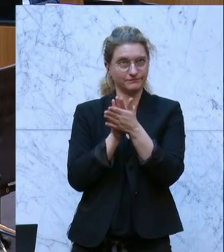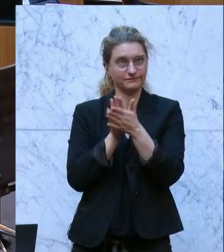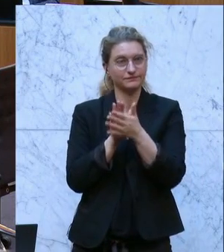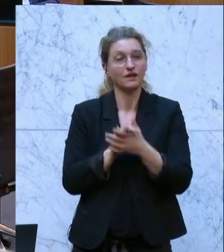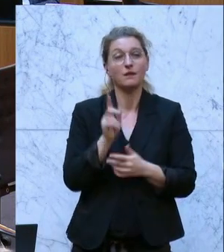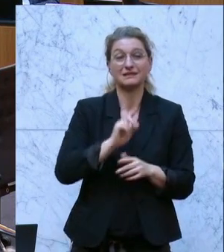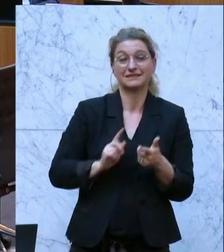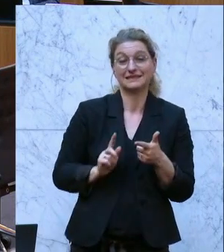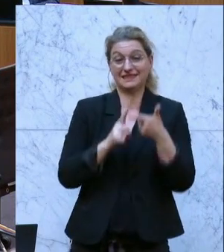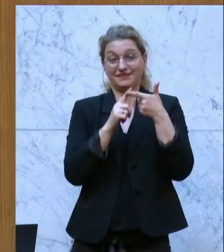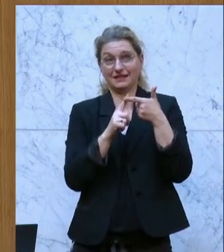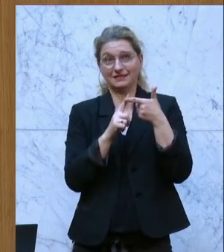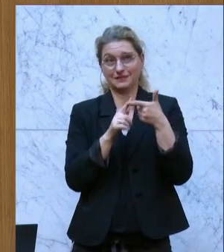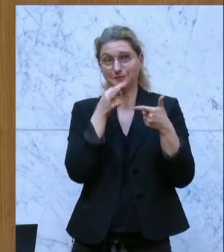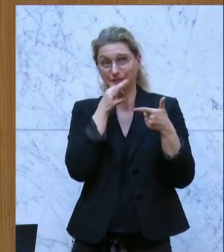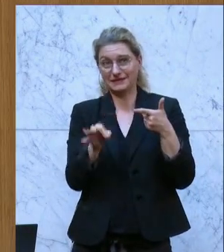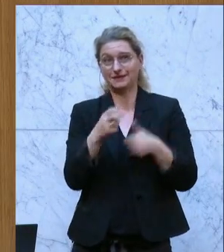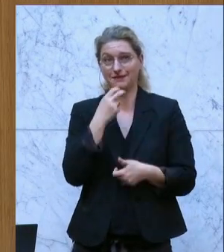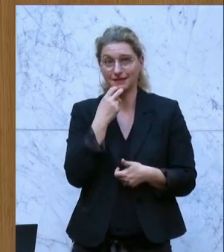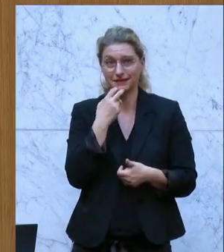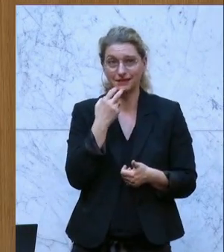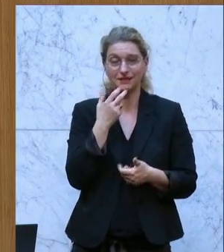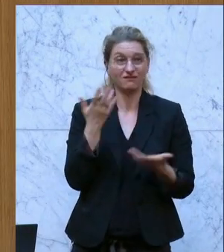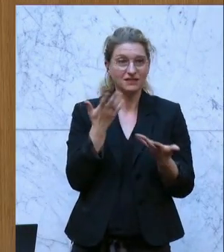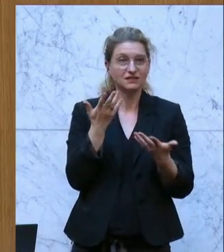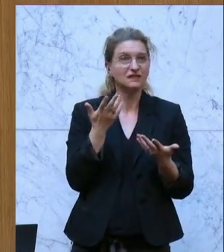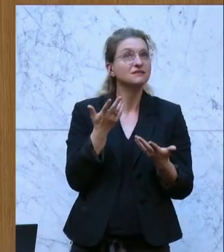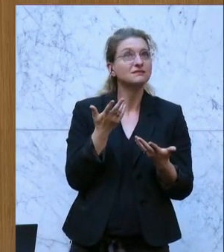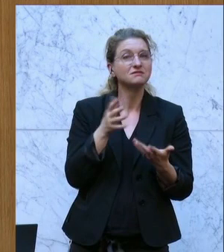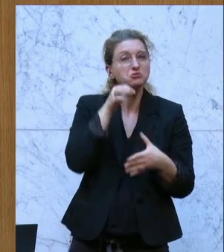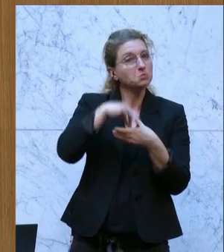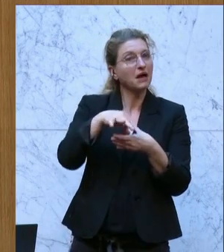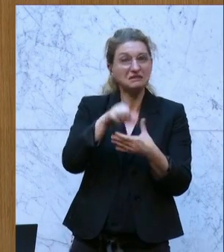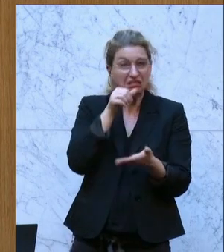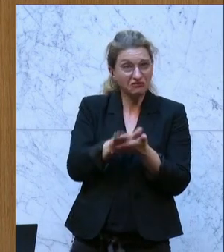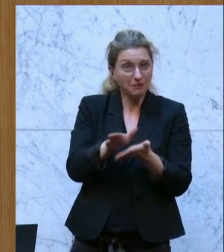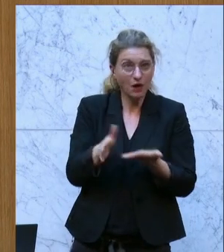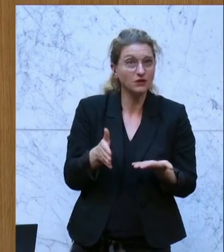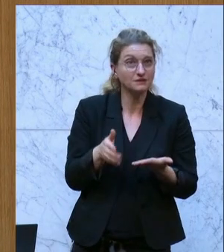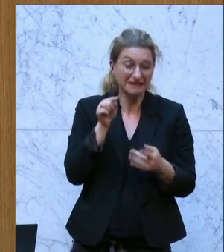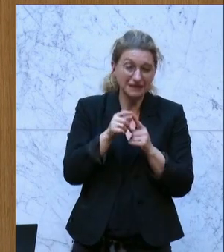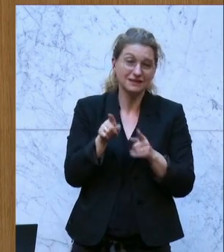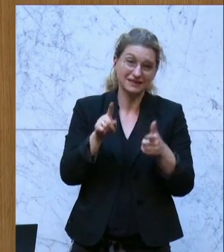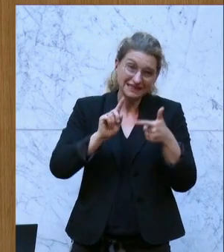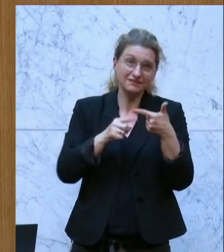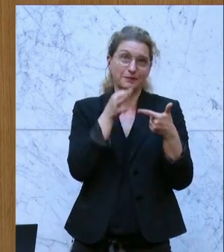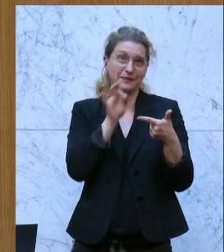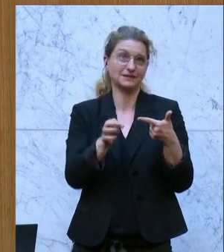Aber die zweitbeste Energie ist jene, die wir gar nicht verbrauchen. Das ist die zweitbeste Energie.